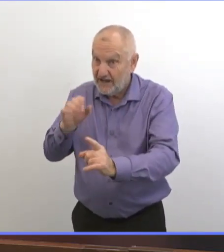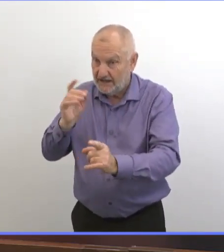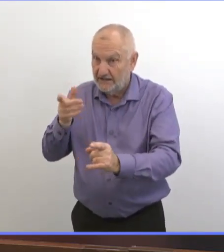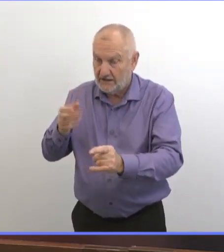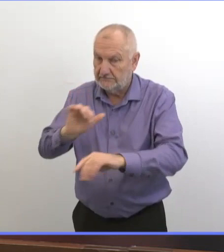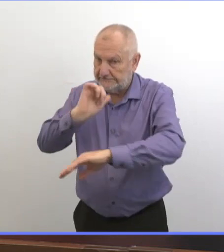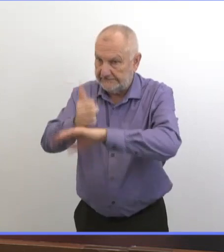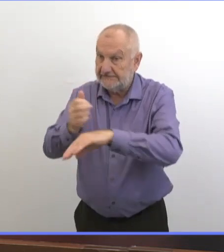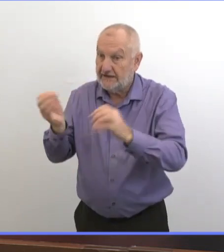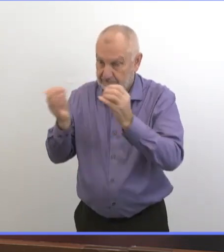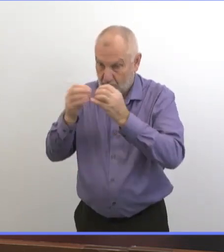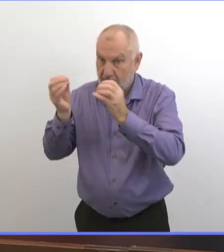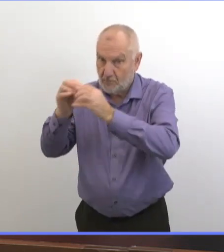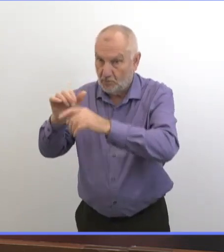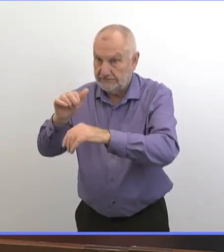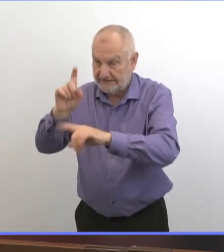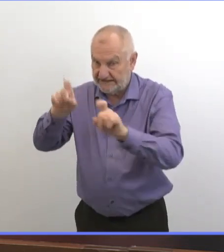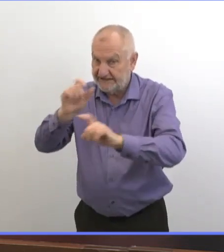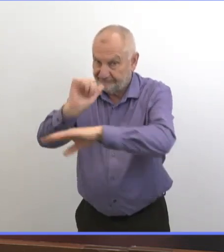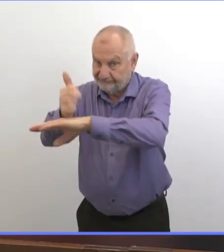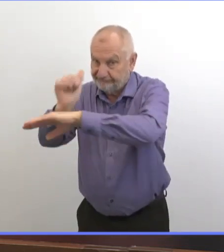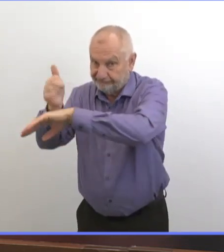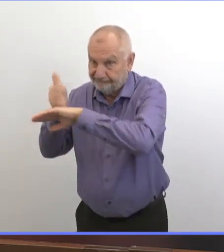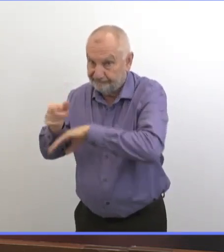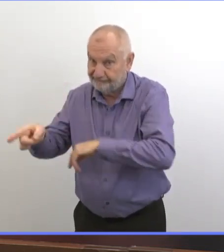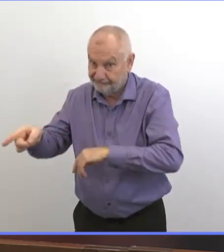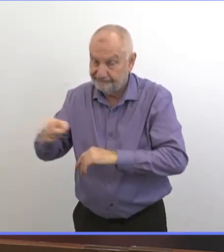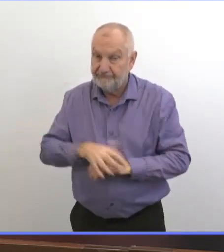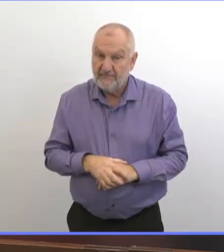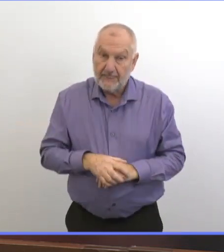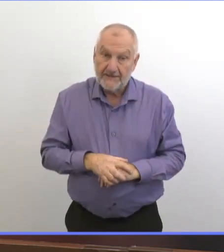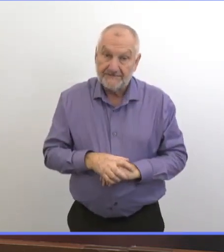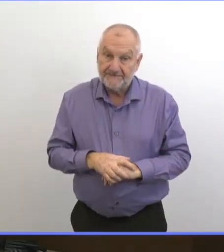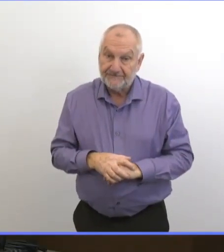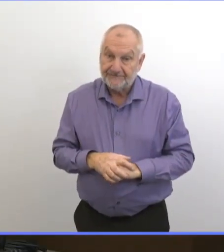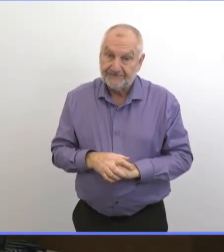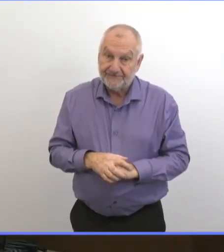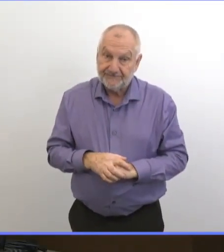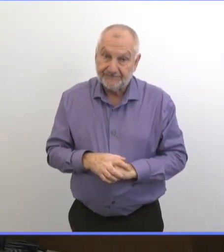augmenter la capacité du site.